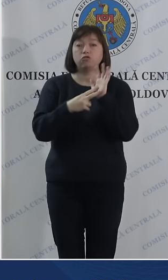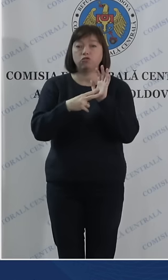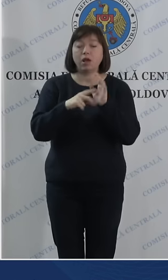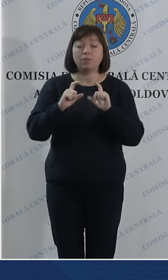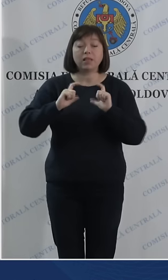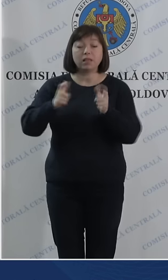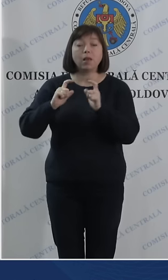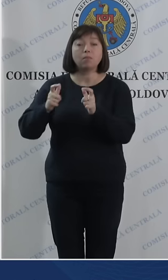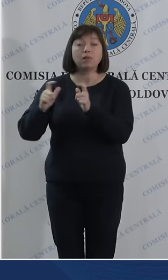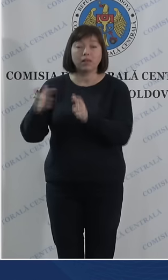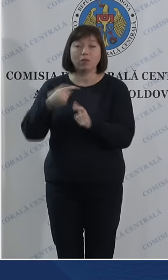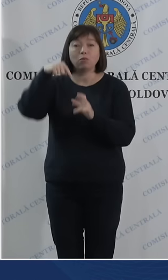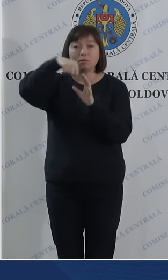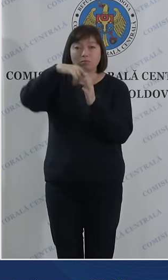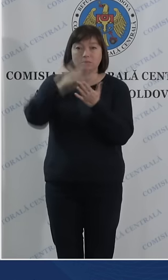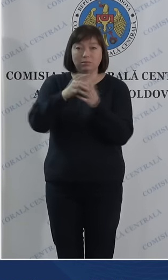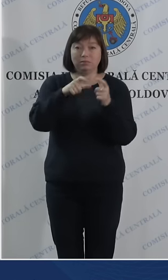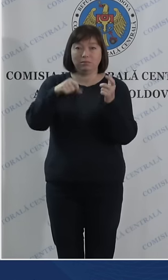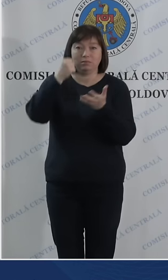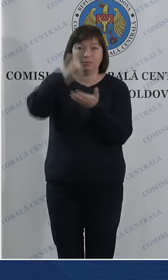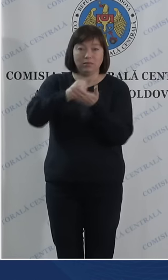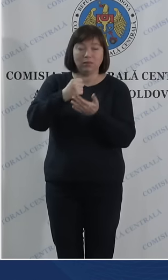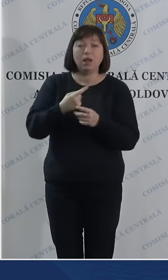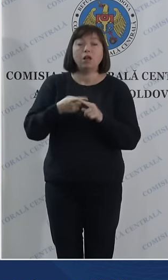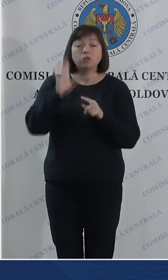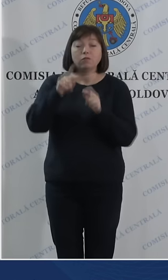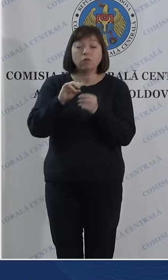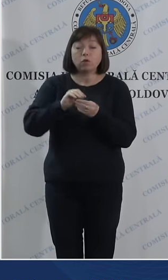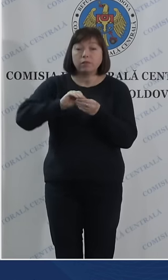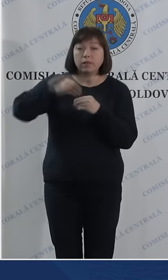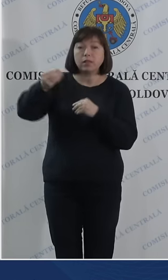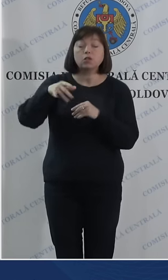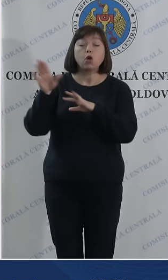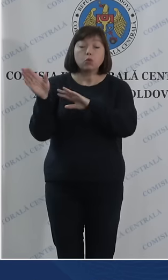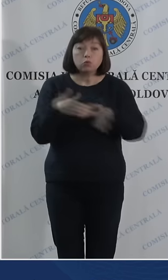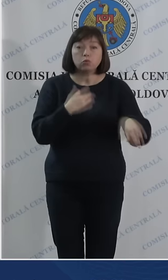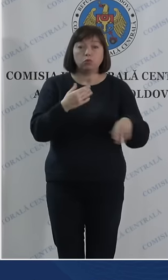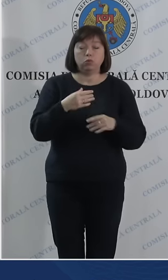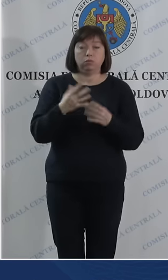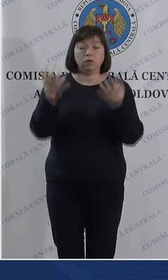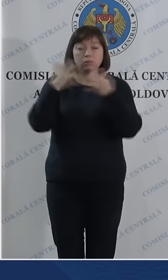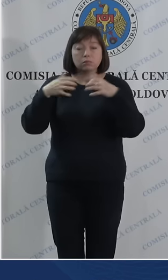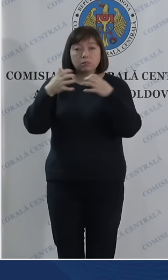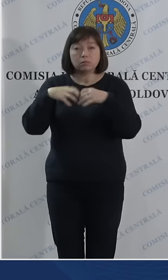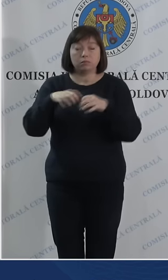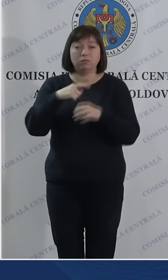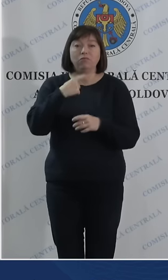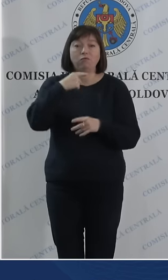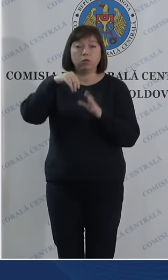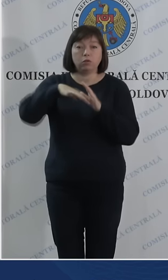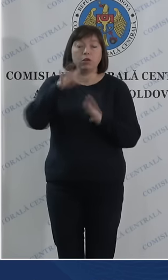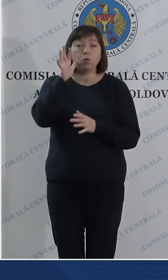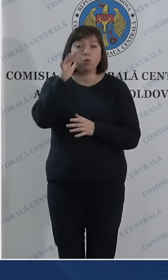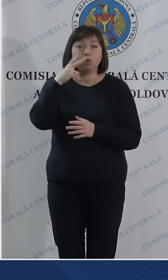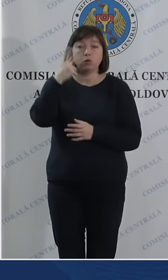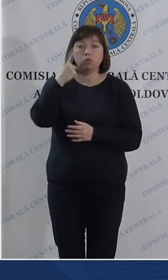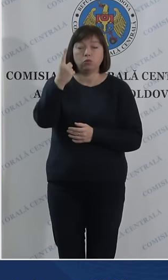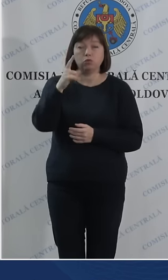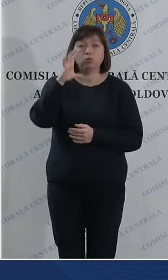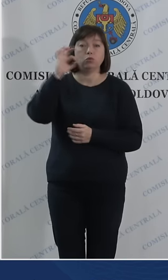de plicuri cu buletine de vot, acestea vor fi deschise după încheierea procesului de votare, la ora 21